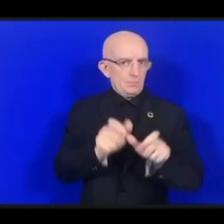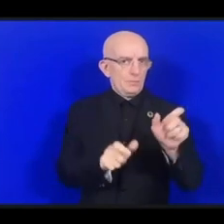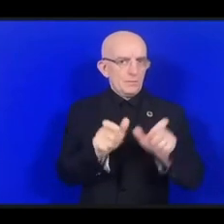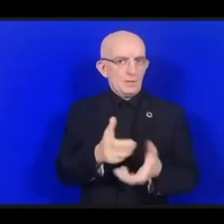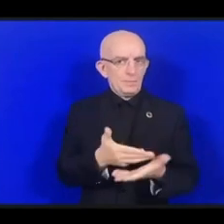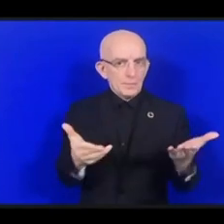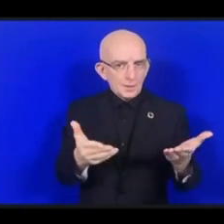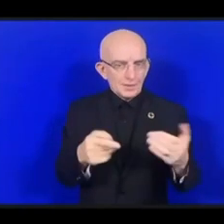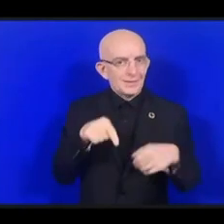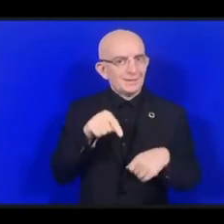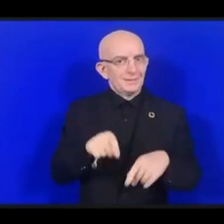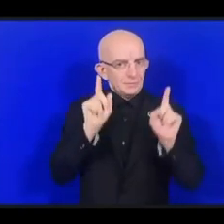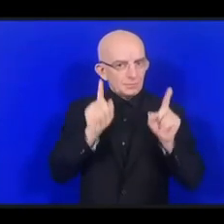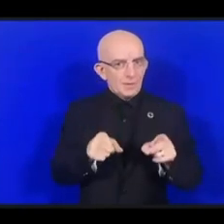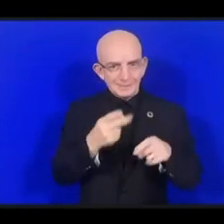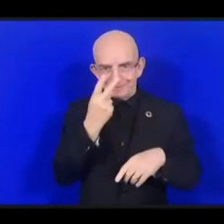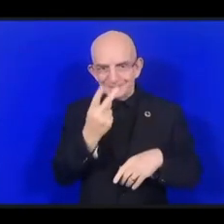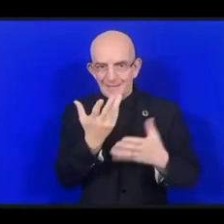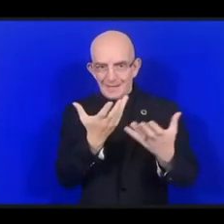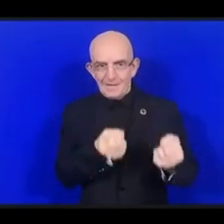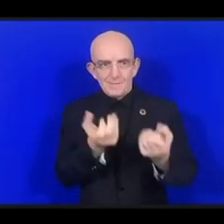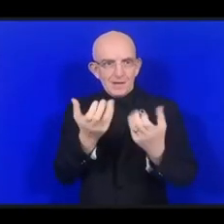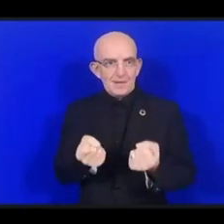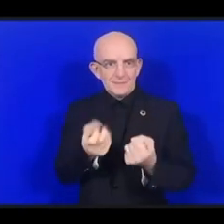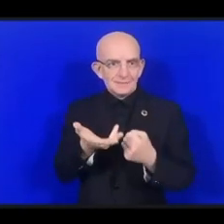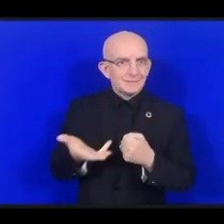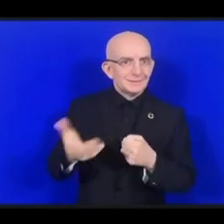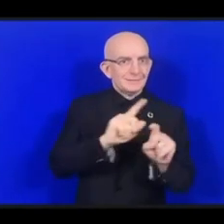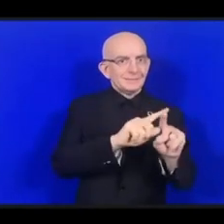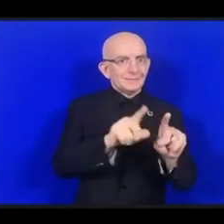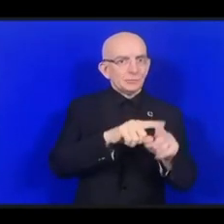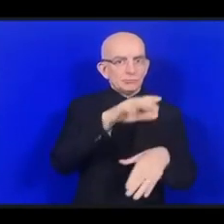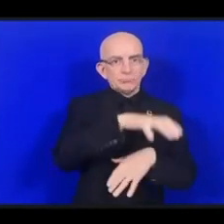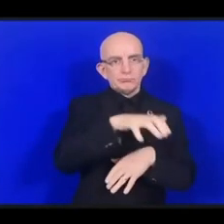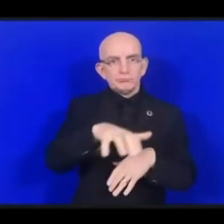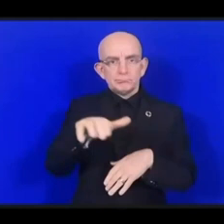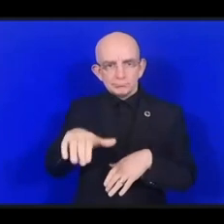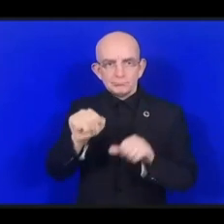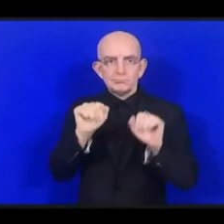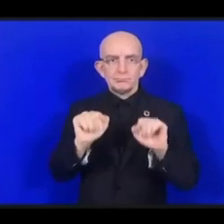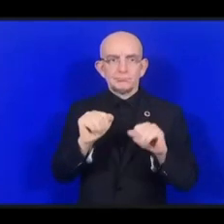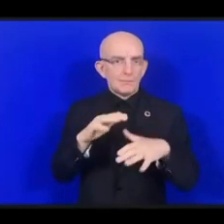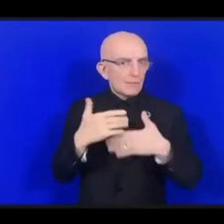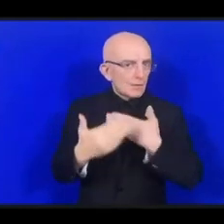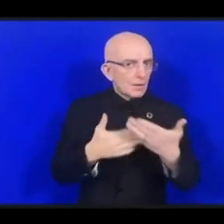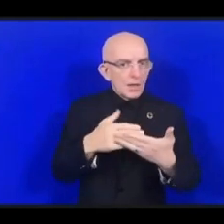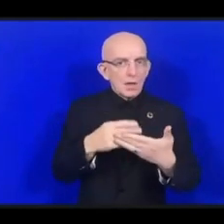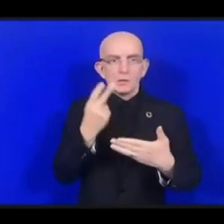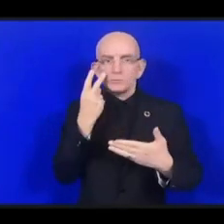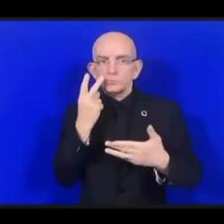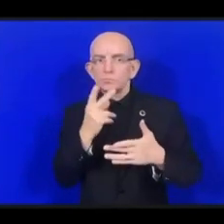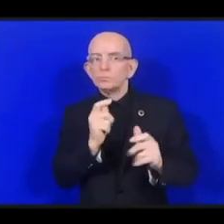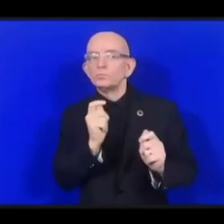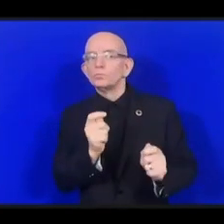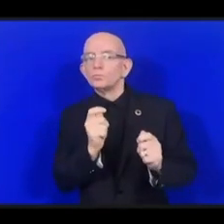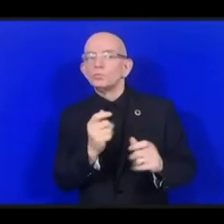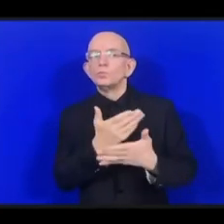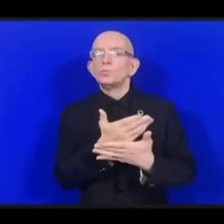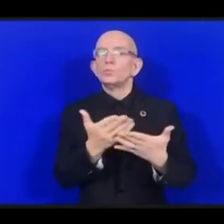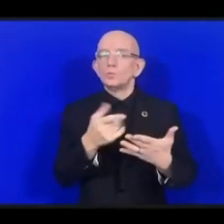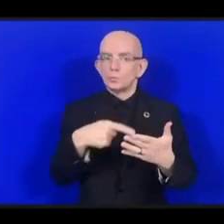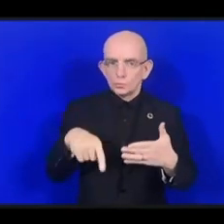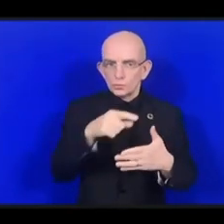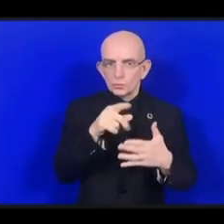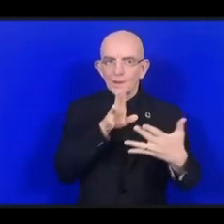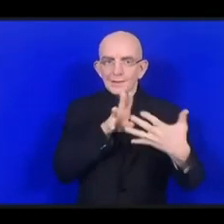наших народов. Поэтому мы должны быть прозрачными и подотчетными, а также инклюзивными в нашей деятельности и делать так, чтобы на